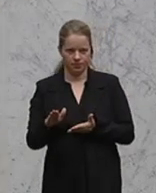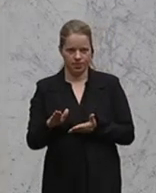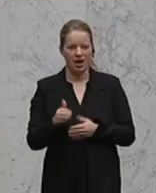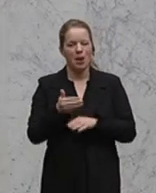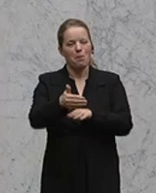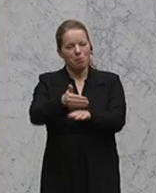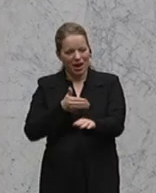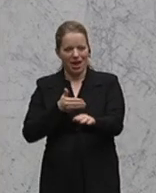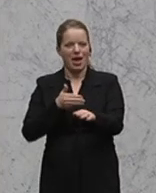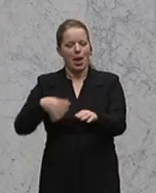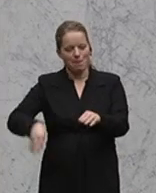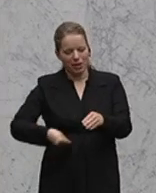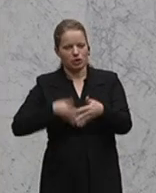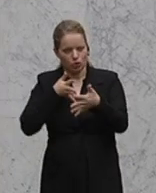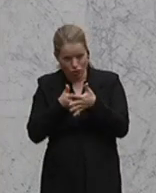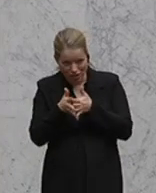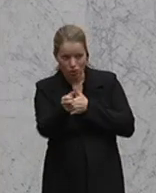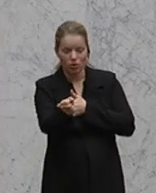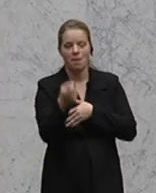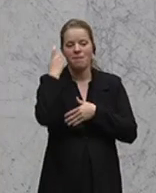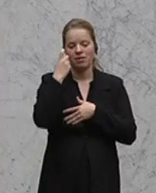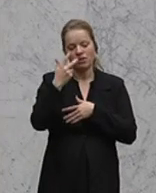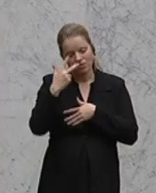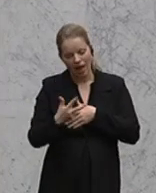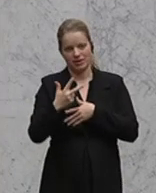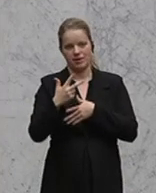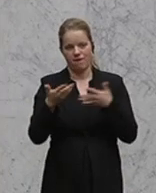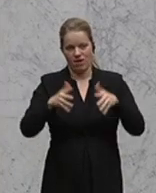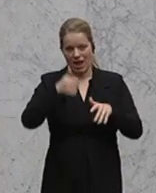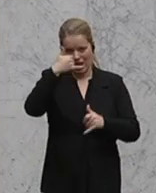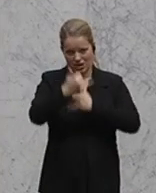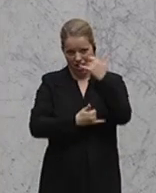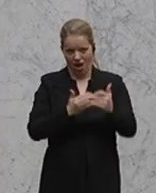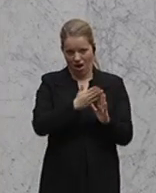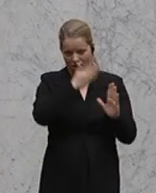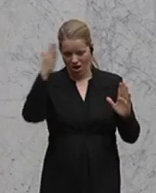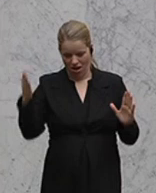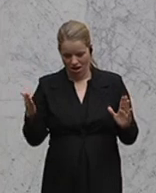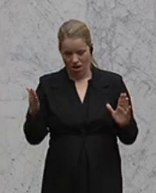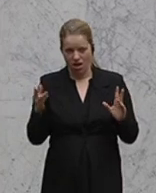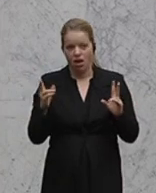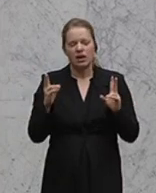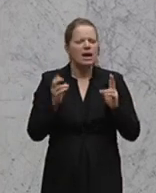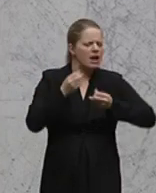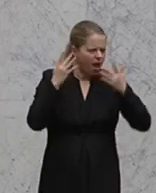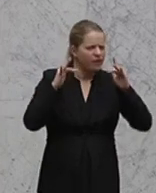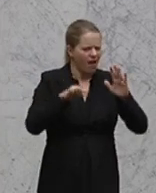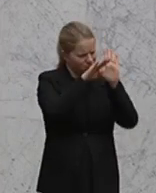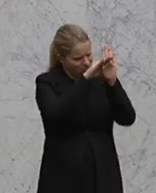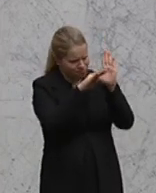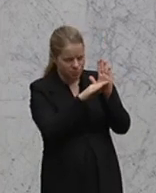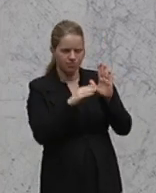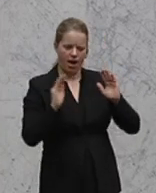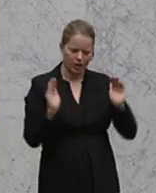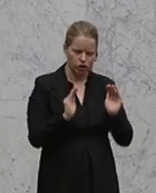rechnen mit circa 30 Fällen im Jahr, können wir unter genau den schwerwiegenden Einschränkungen, die im